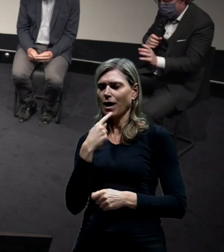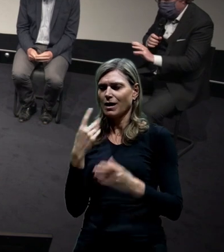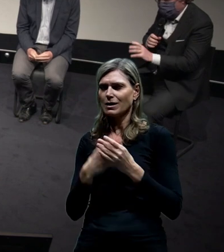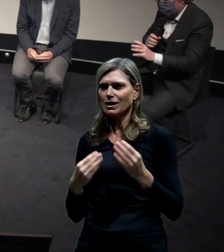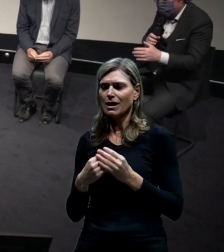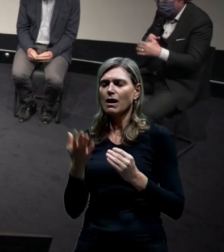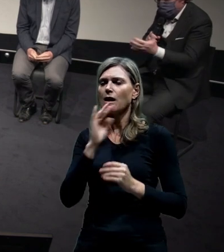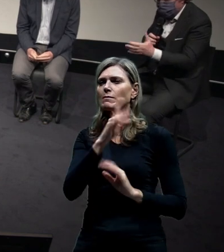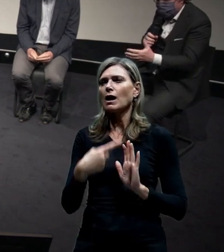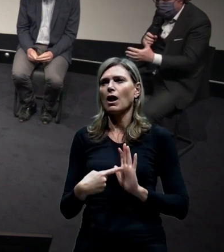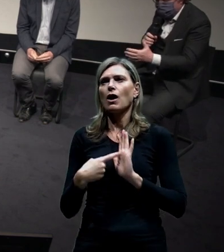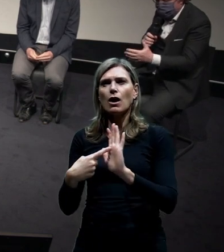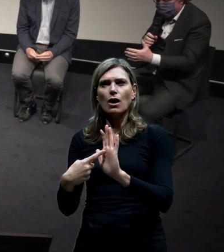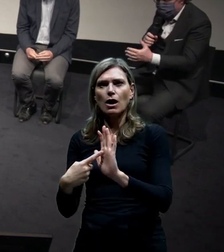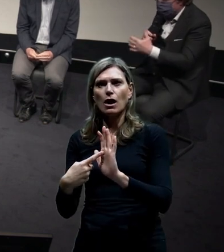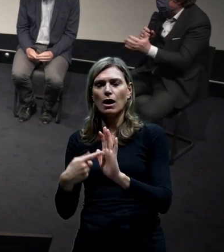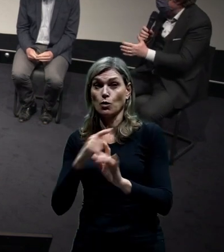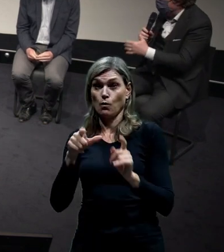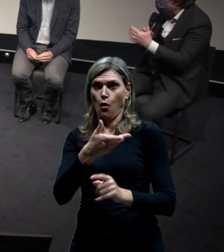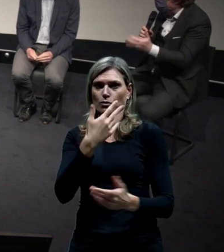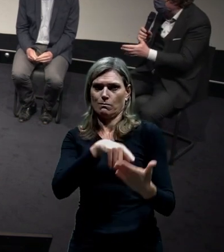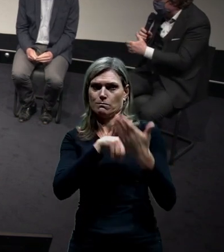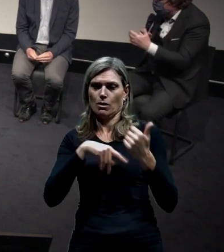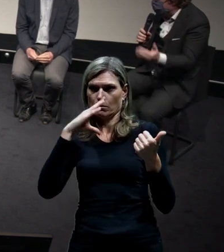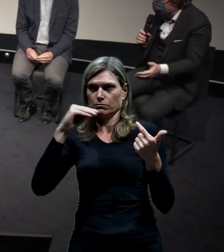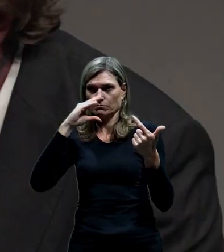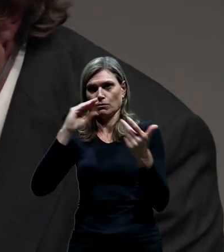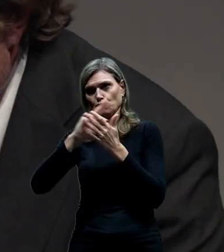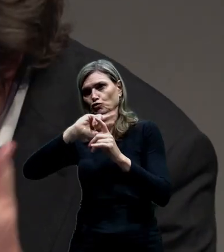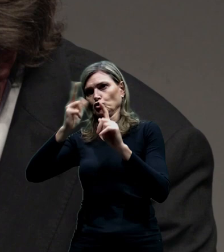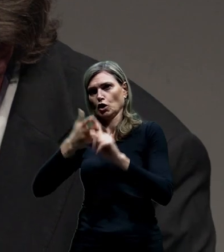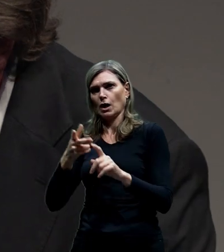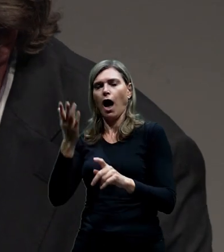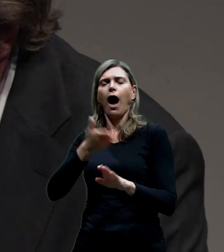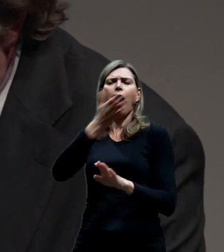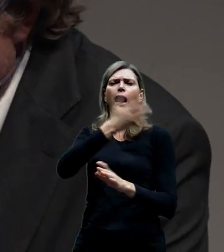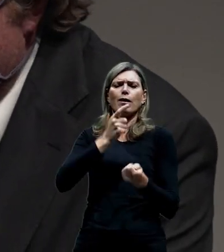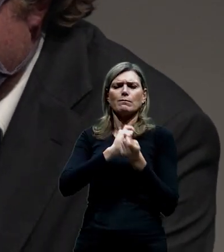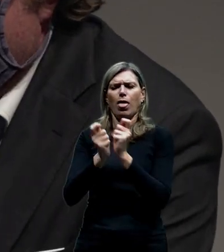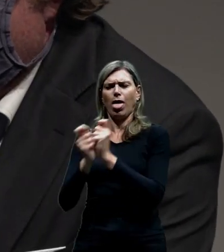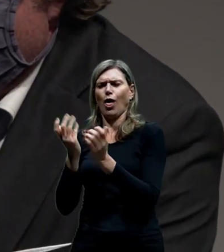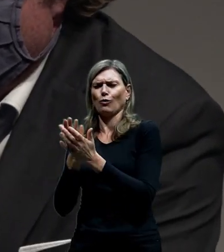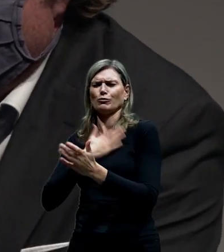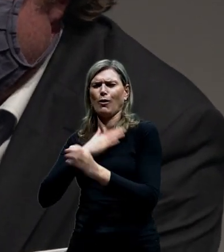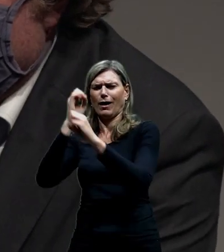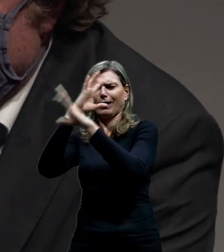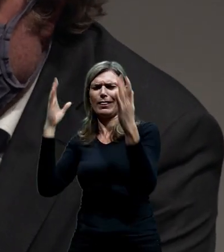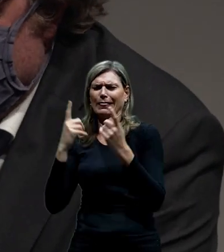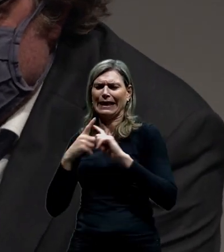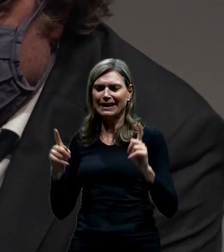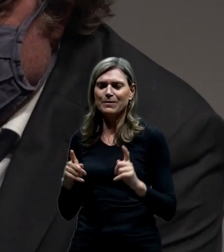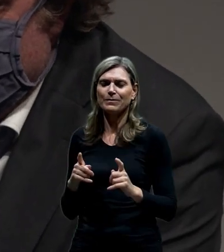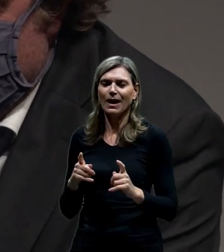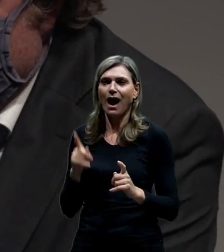vidět jenom, já už tu prezentaci viděl po třetí a předcházející varianty, tak už to čtu trošku jinak. A možná